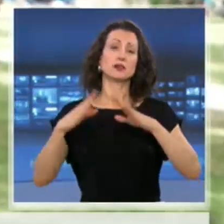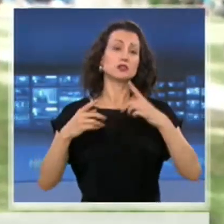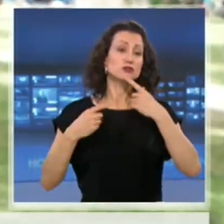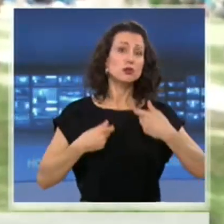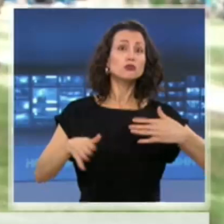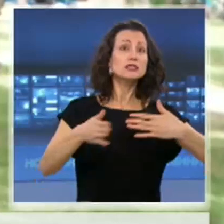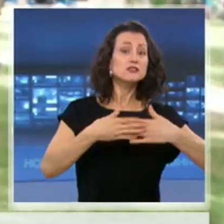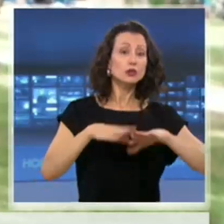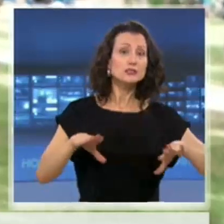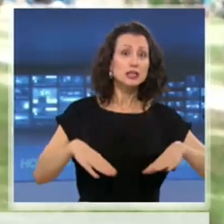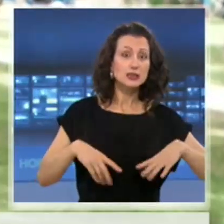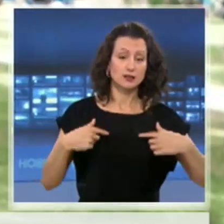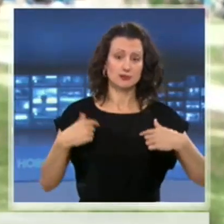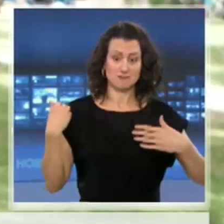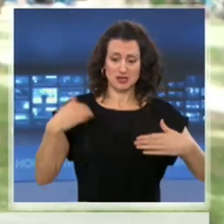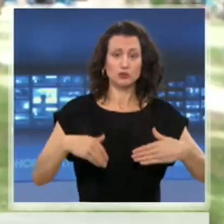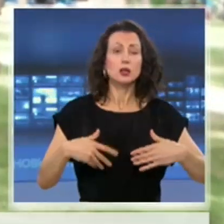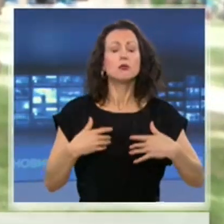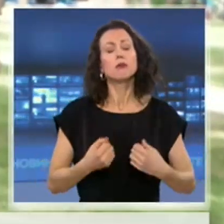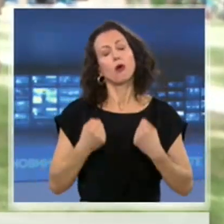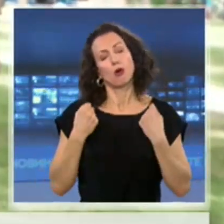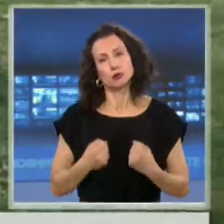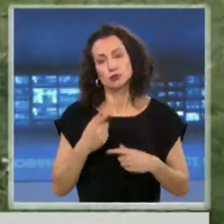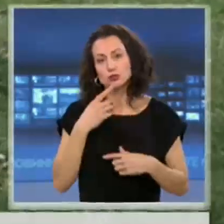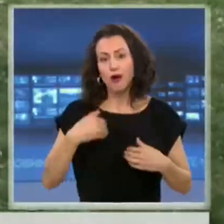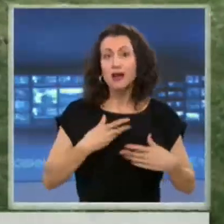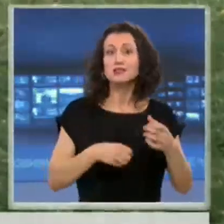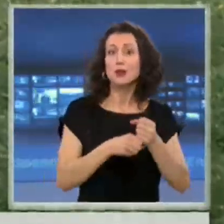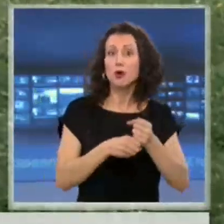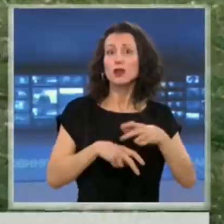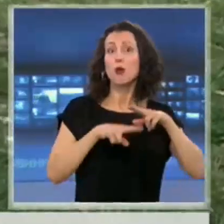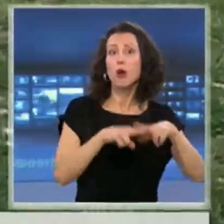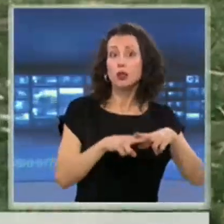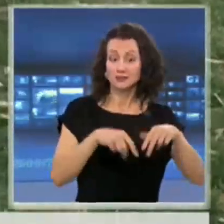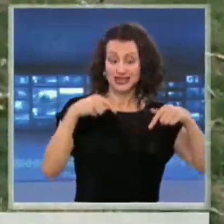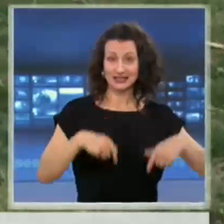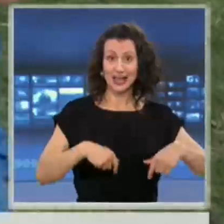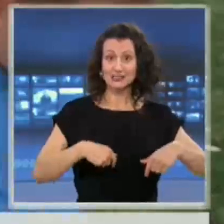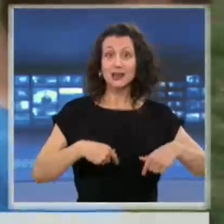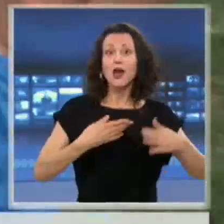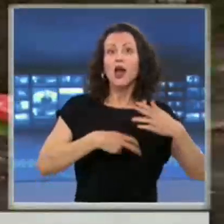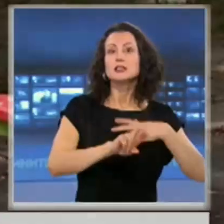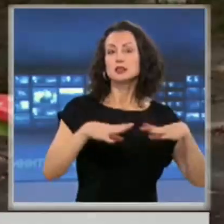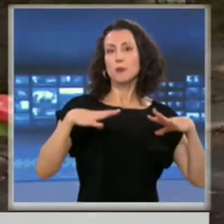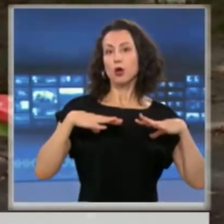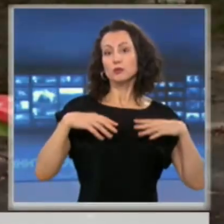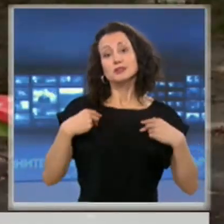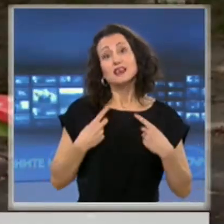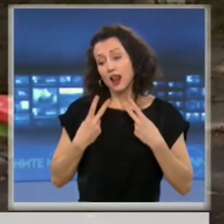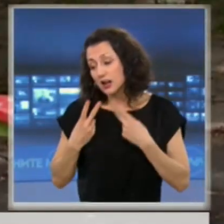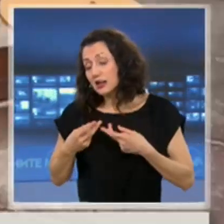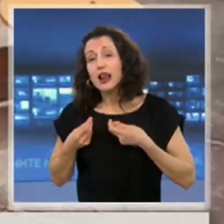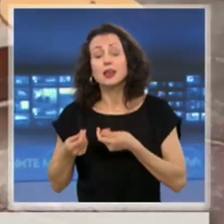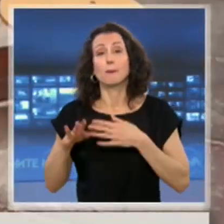-трудно. Работя в болница, в частния сектор. От днес излизам отпуск и ще го гледам докато градините на отворят.